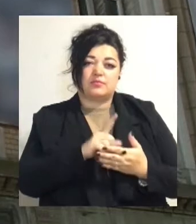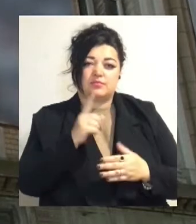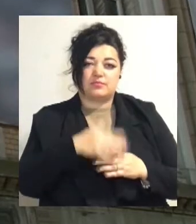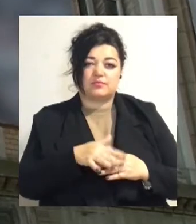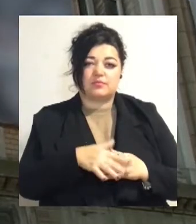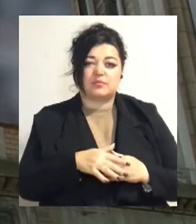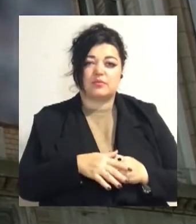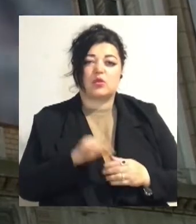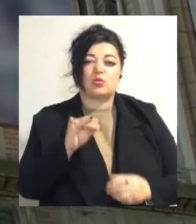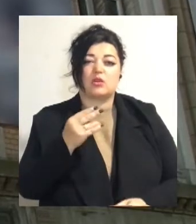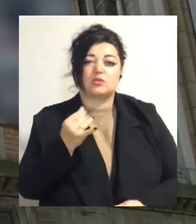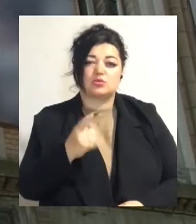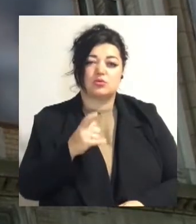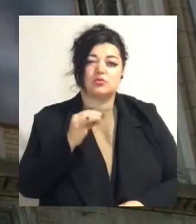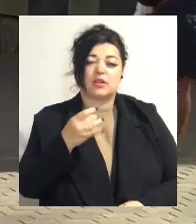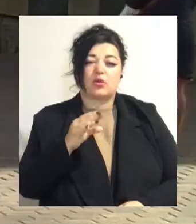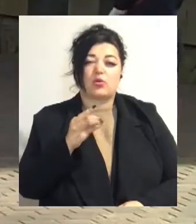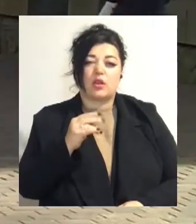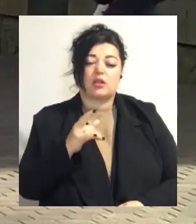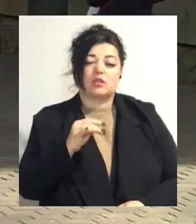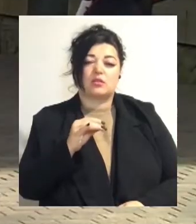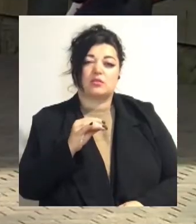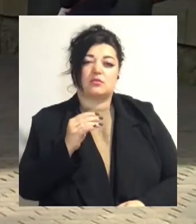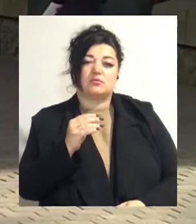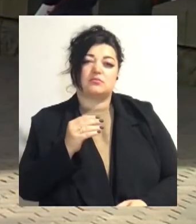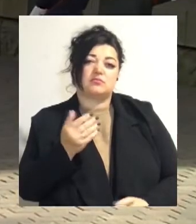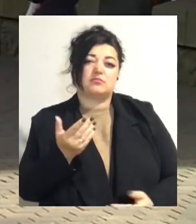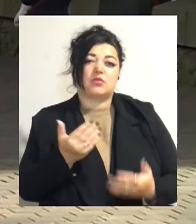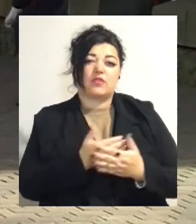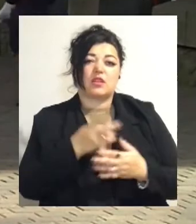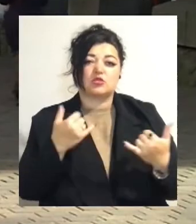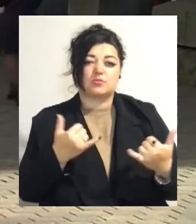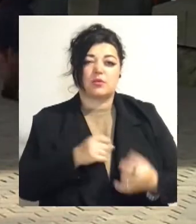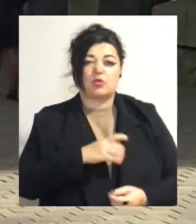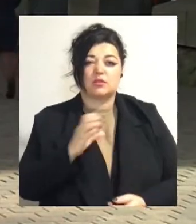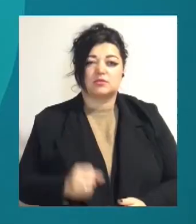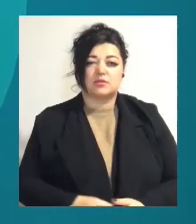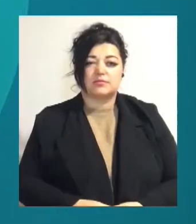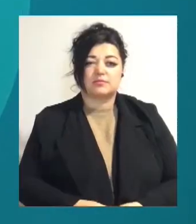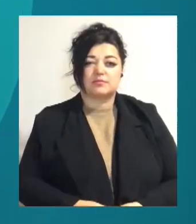Юлія ЦУ, Сергій Коняхін, Лілія Гончарук, Микита Жеребцов. Новини на Суспільному. Одеса.